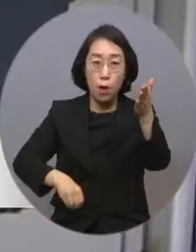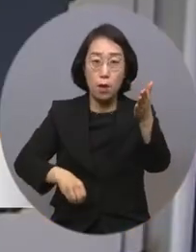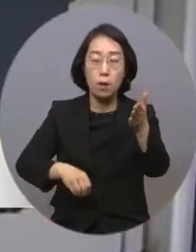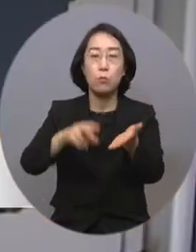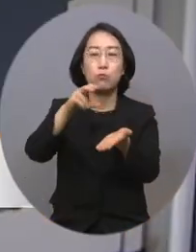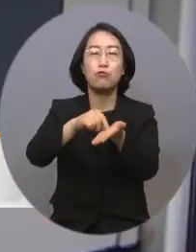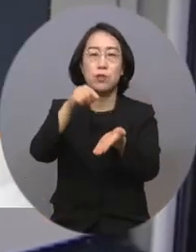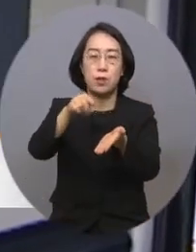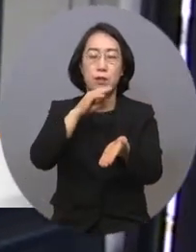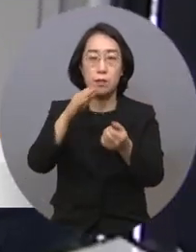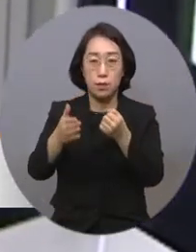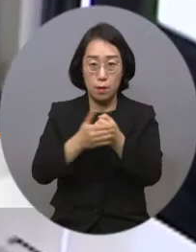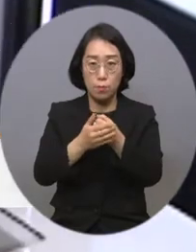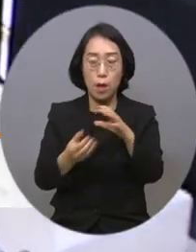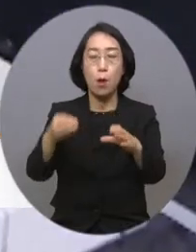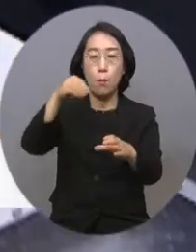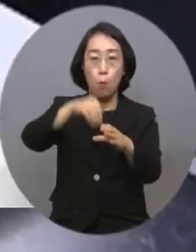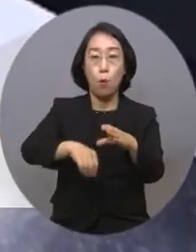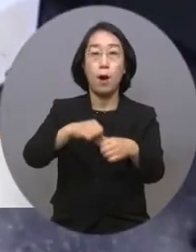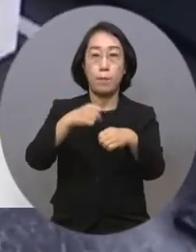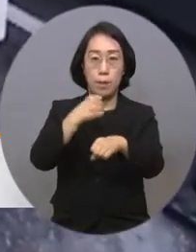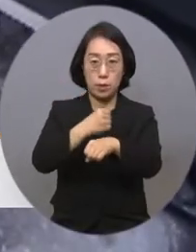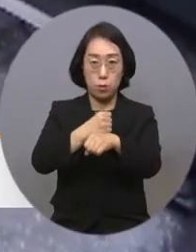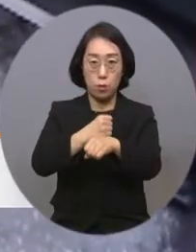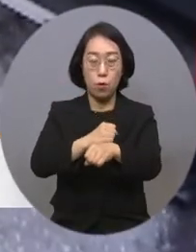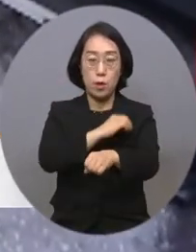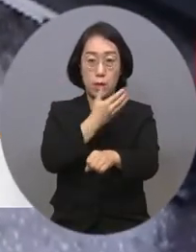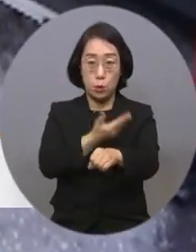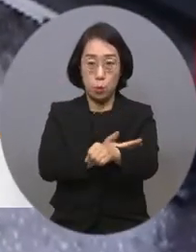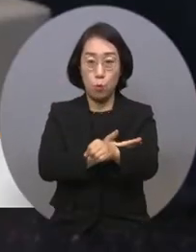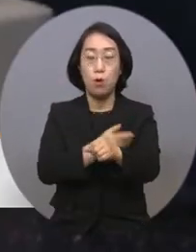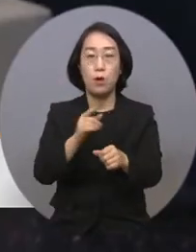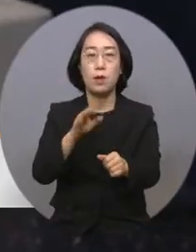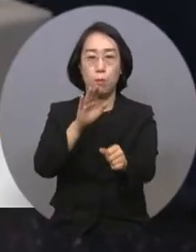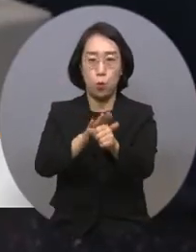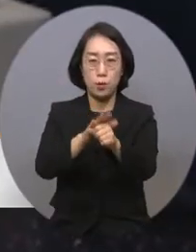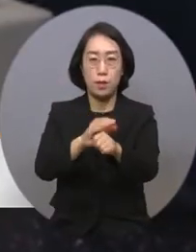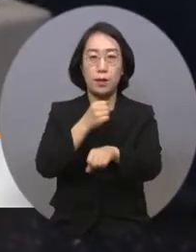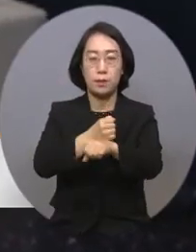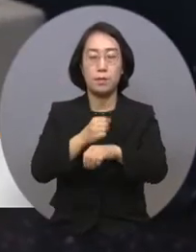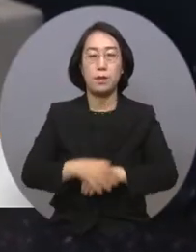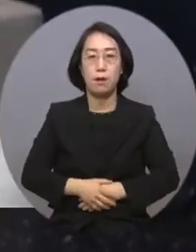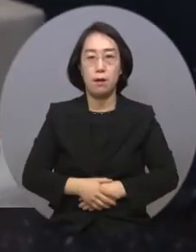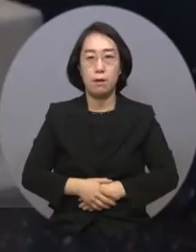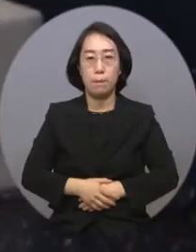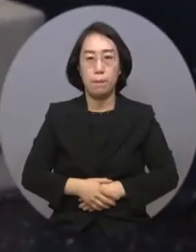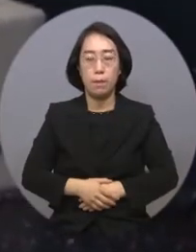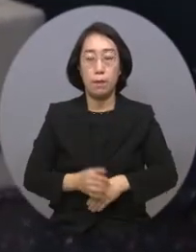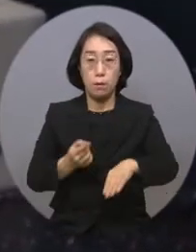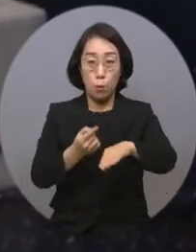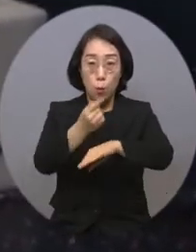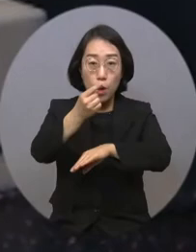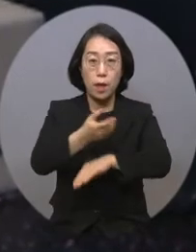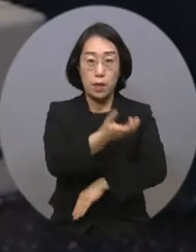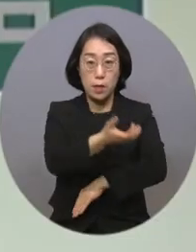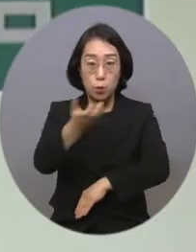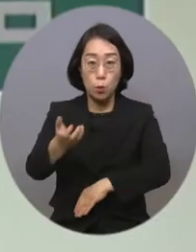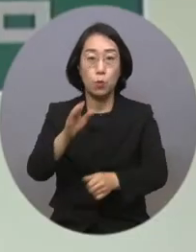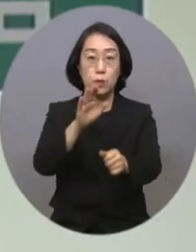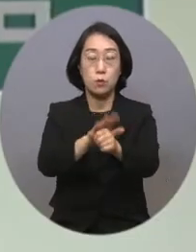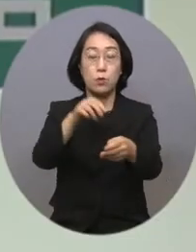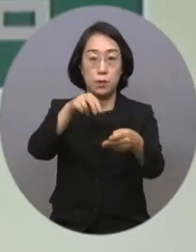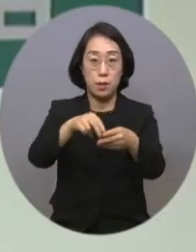현행법상 교통수단에 포함시켜 이동권을 보장하도록 했습니다. 이 밖에도 이동지원센터와